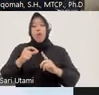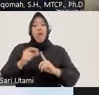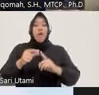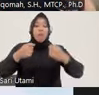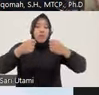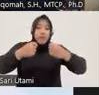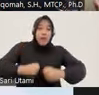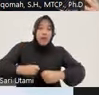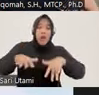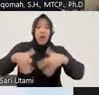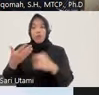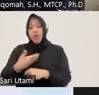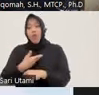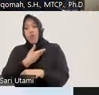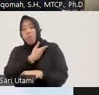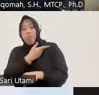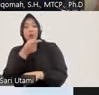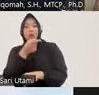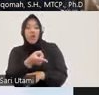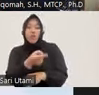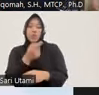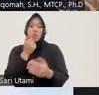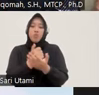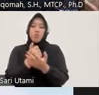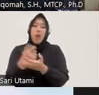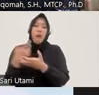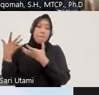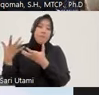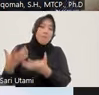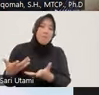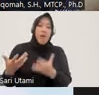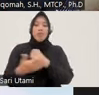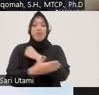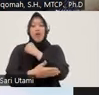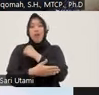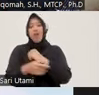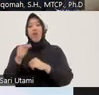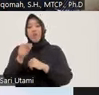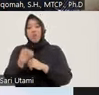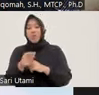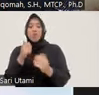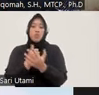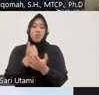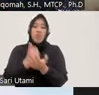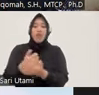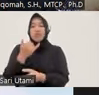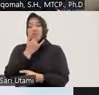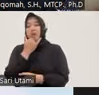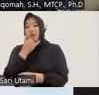pidana atau korban itu menjadi beban ya ini sudah salah sejak awal gitu ya padahal kan kalau kita lihat